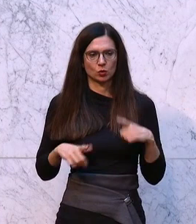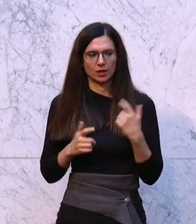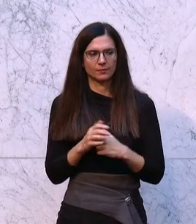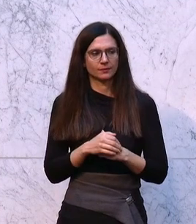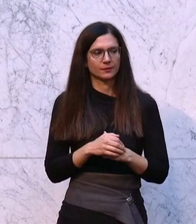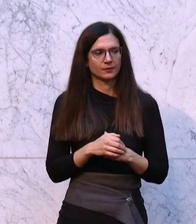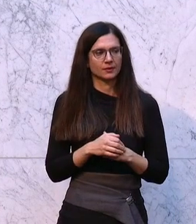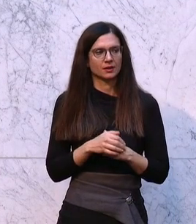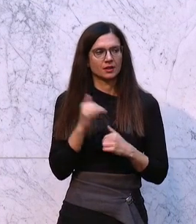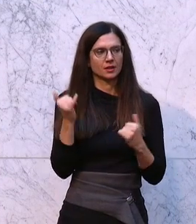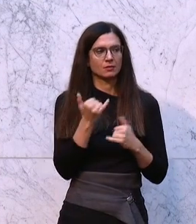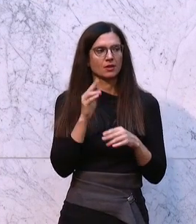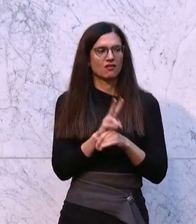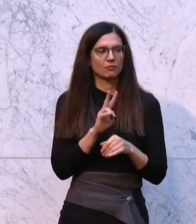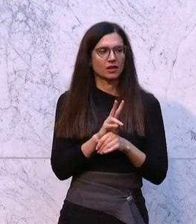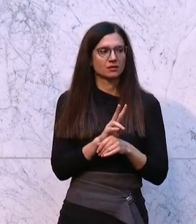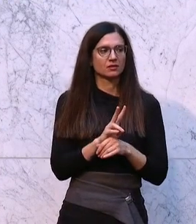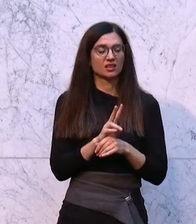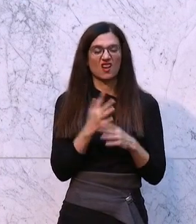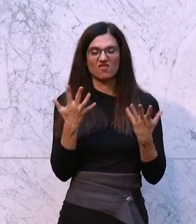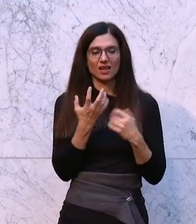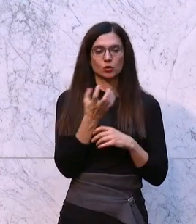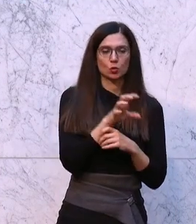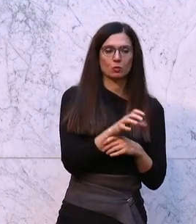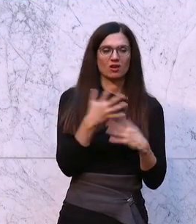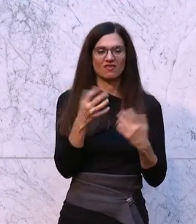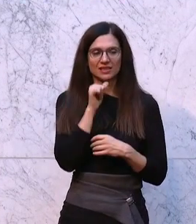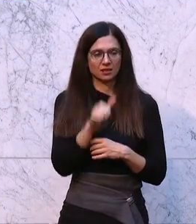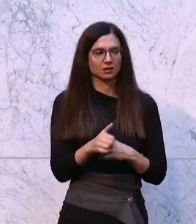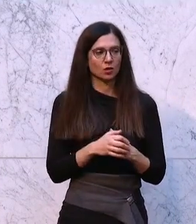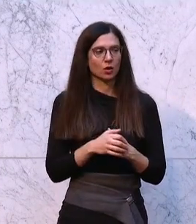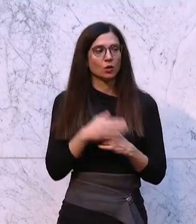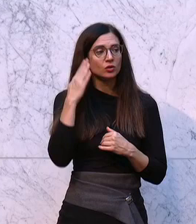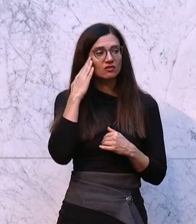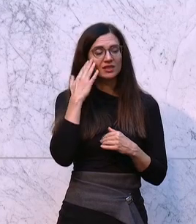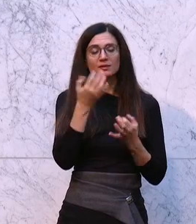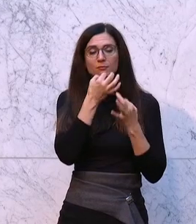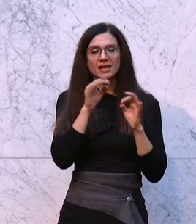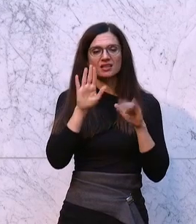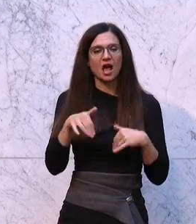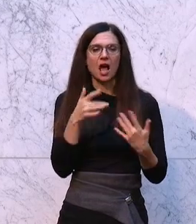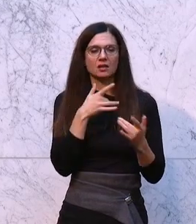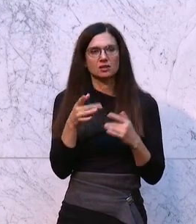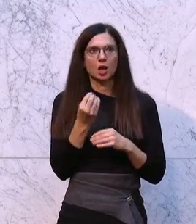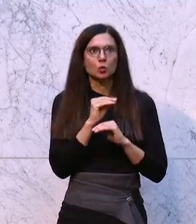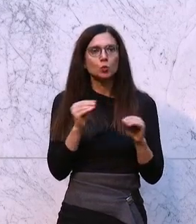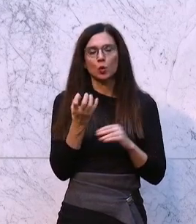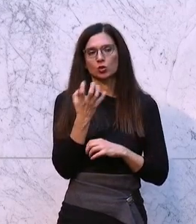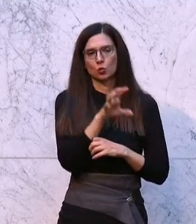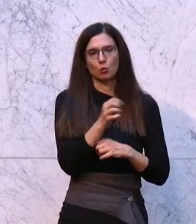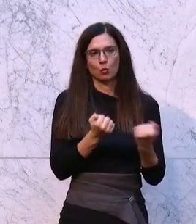Also immer beachten, was ist Symbol und was nicht. Und Wissen ist auf jeden Fall besser als bloße Symbolpolitik.